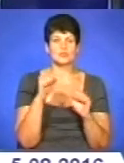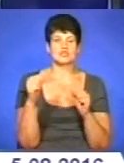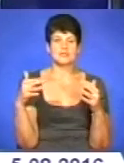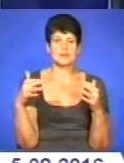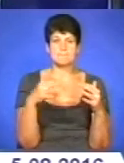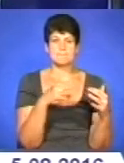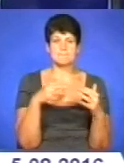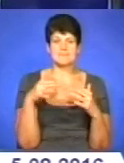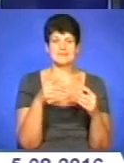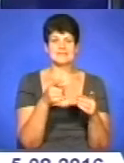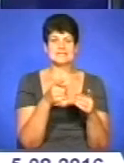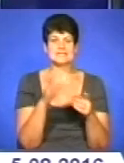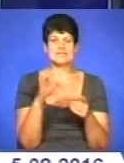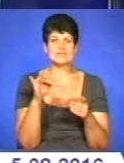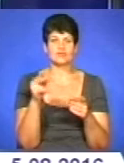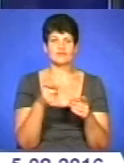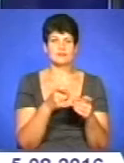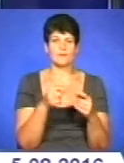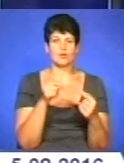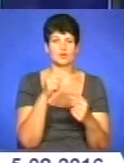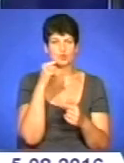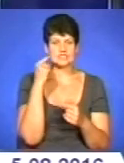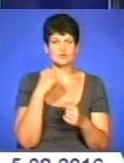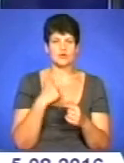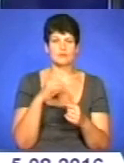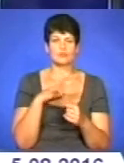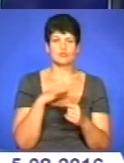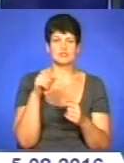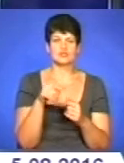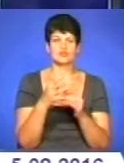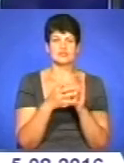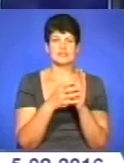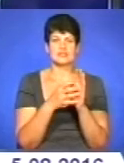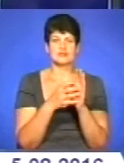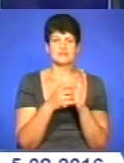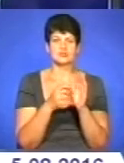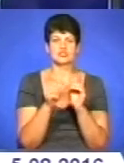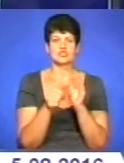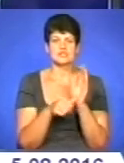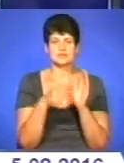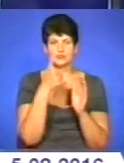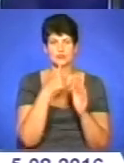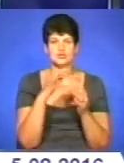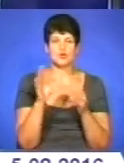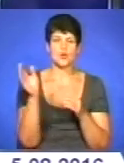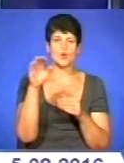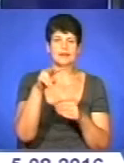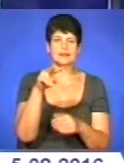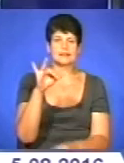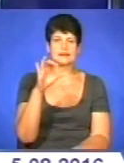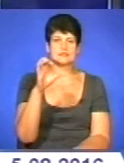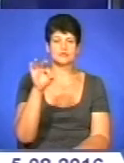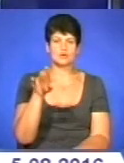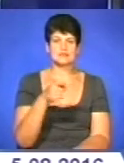січових стрільців проти російської армії, який відбувся у 1916 році на Горілий Соня. Таку патріотичну акцію